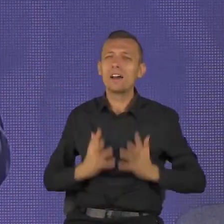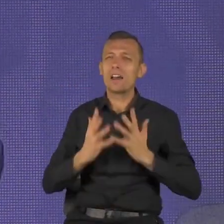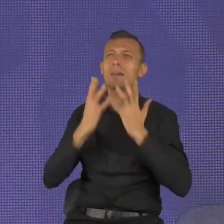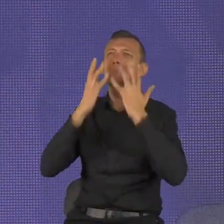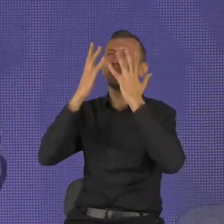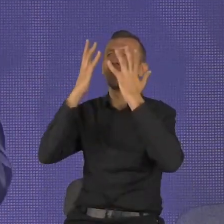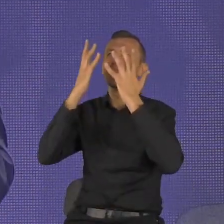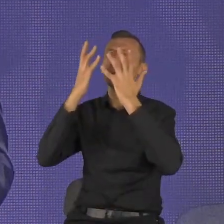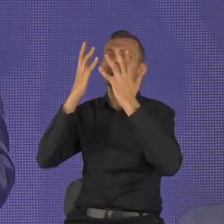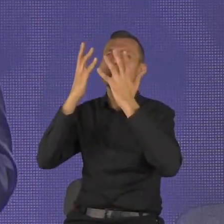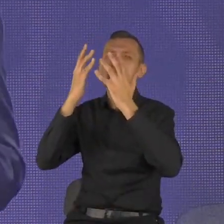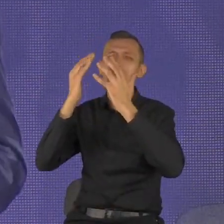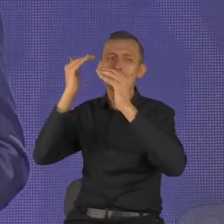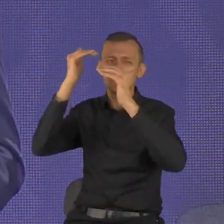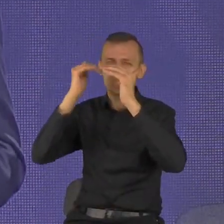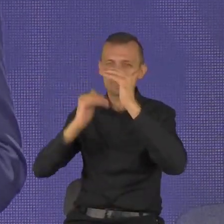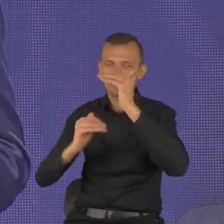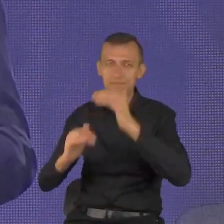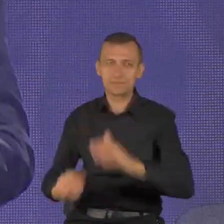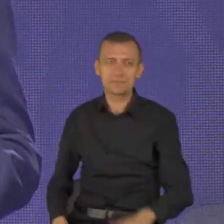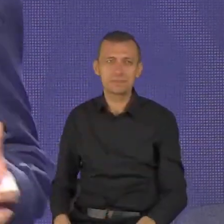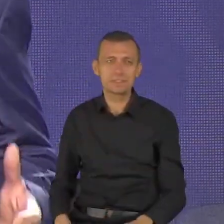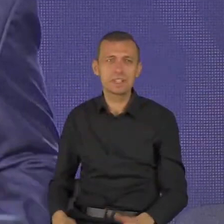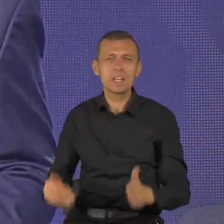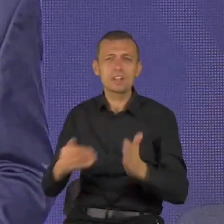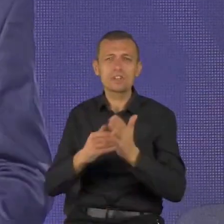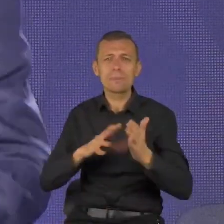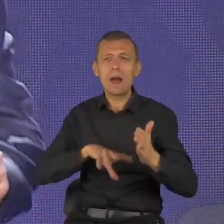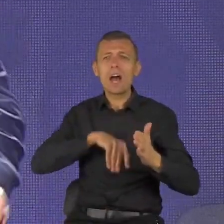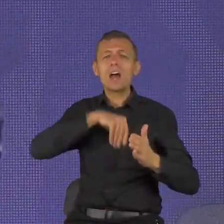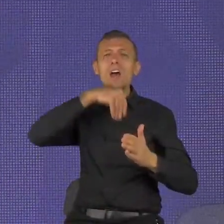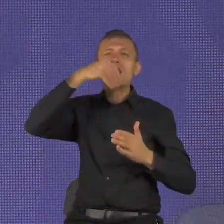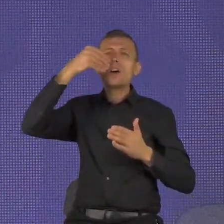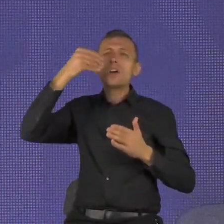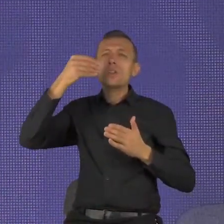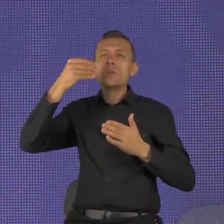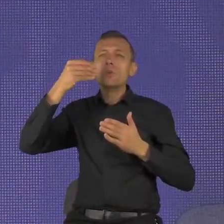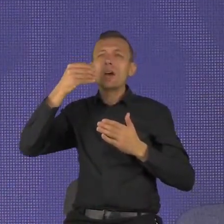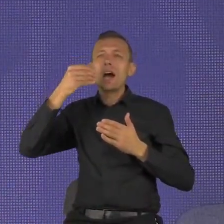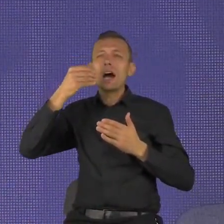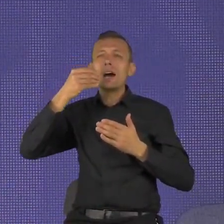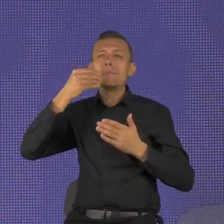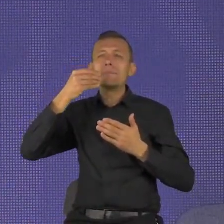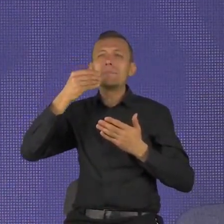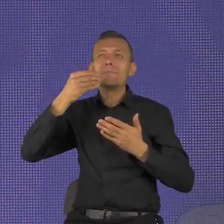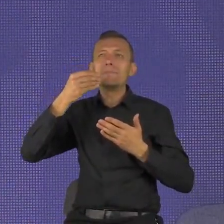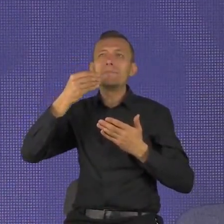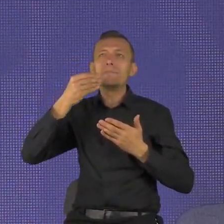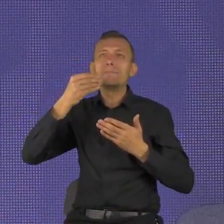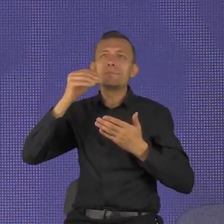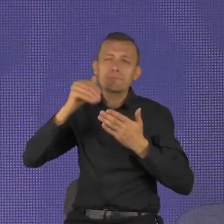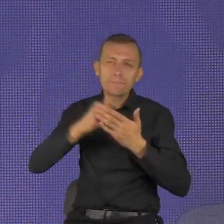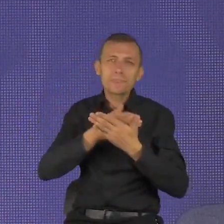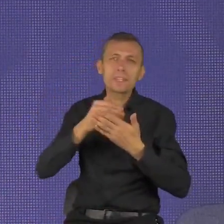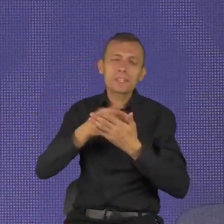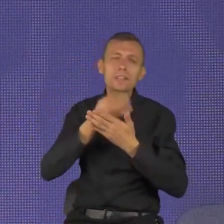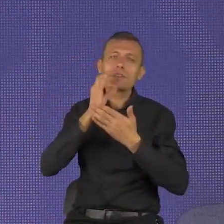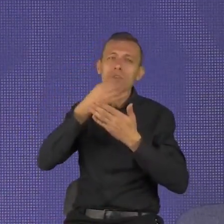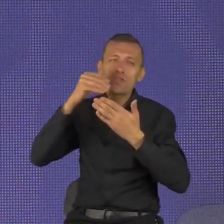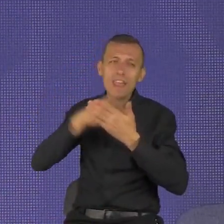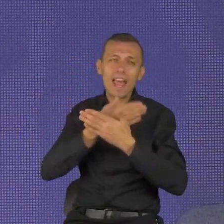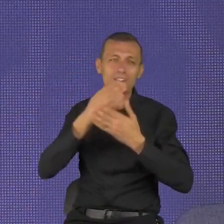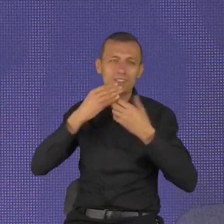emocje, odśwież swojego ducha, koncentrując się na Bogu. Wiecie, mój sabat przypada w poniedziałek. W